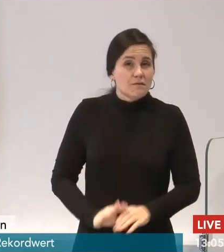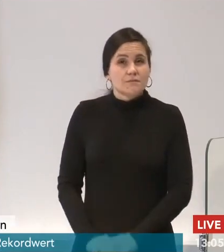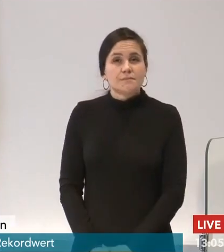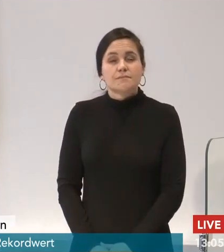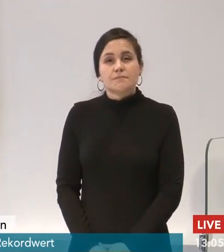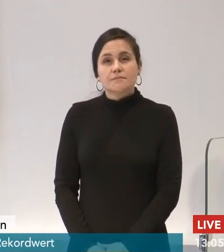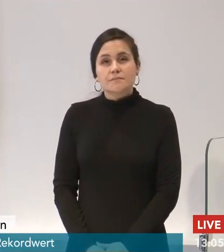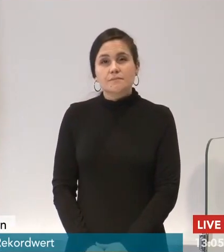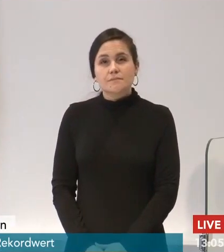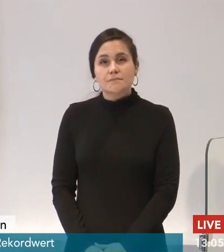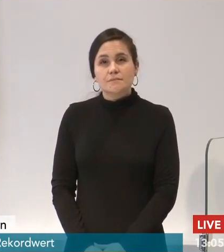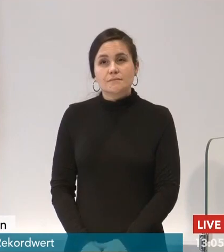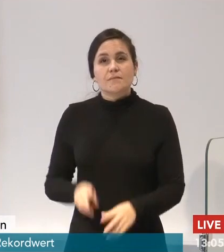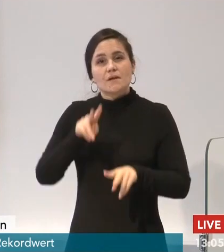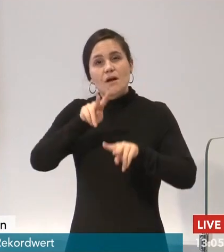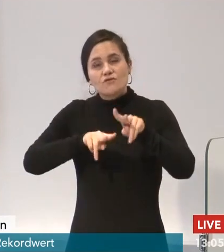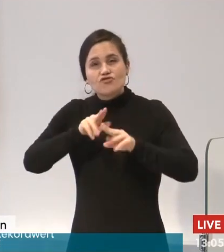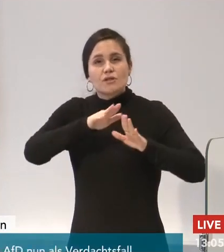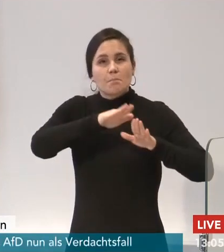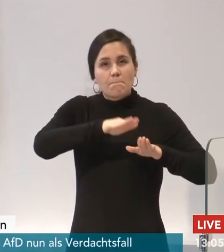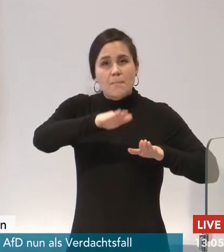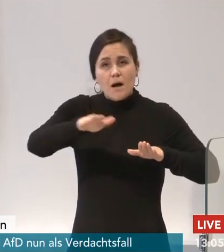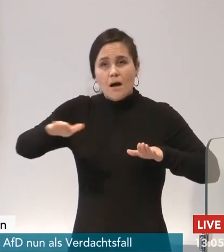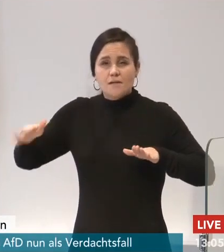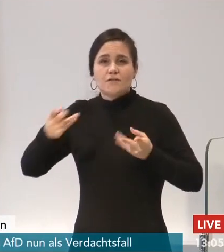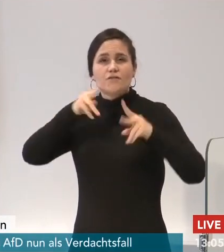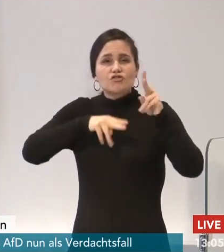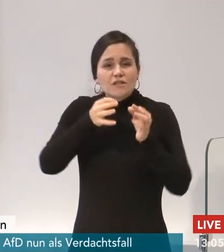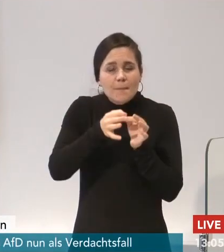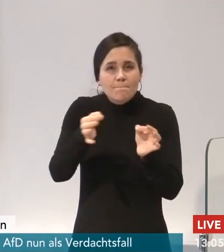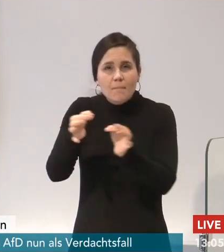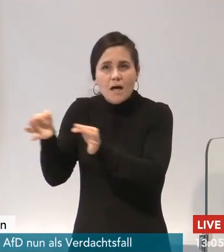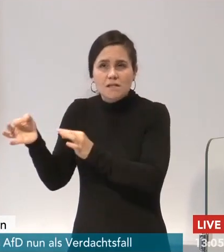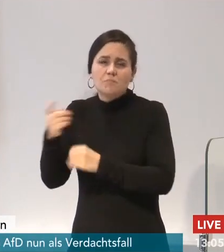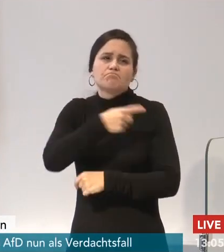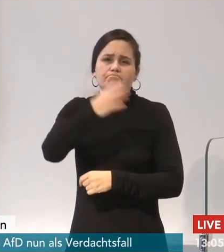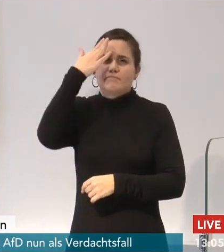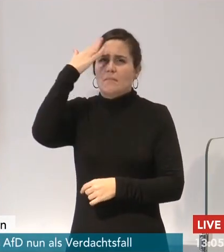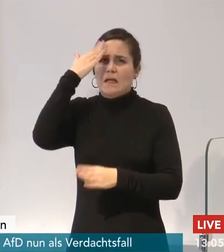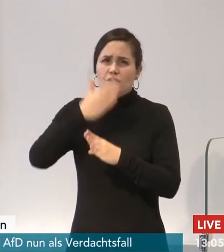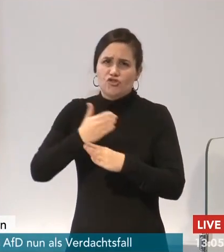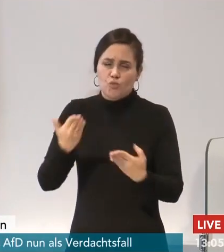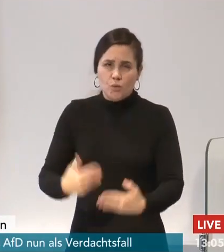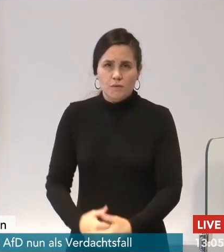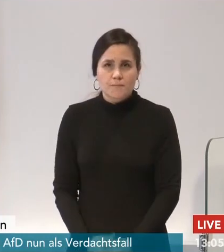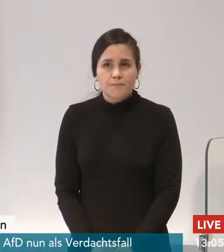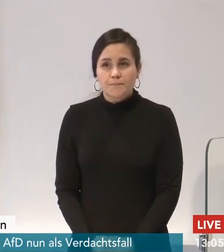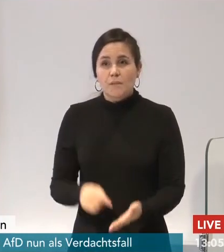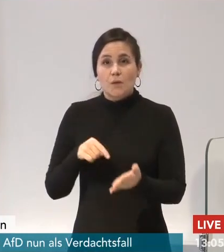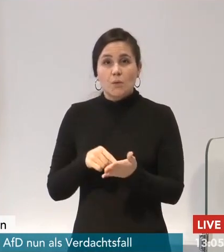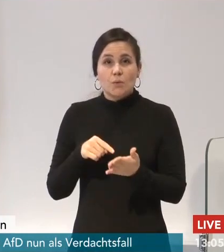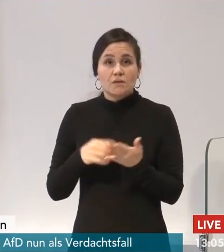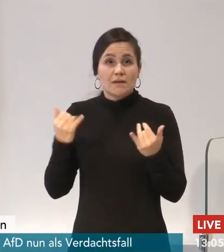Bereichen an Maßnahmen enthalten ist, wird Ihnen bekannt vorkommen. Wir sind ja jetzt im zwölften Corona-Monat in